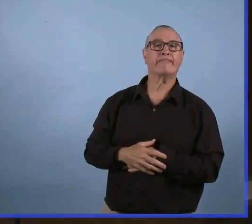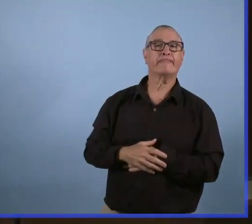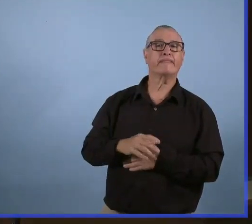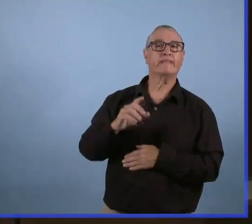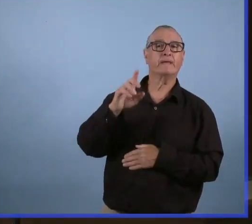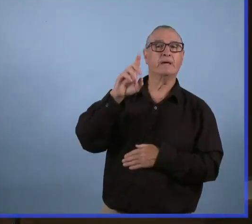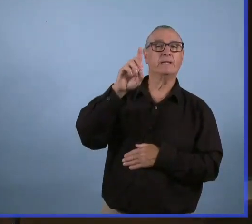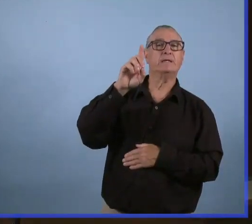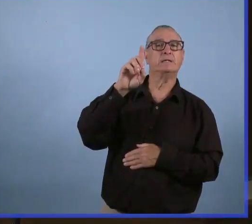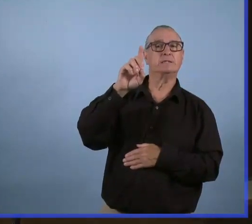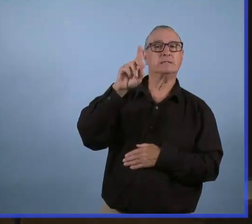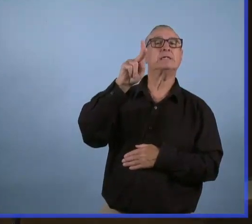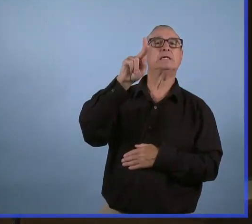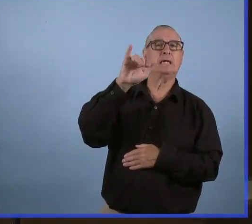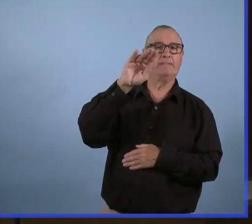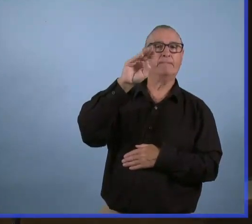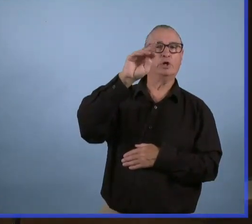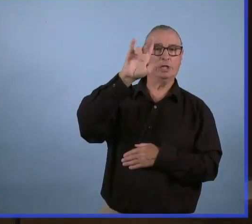Bonjour.